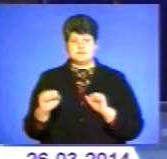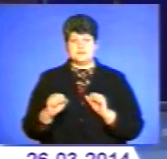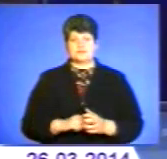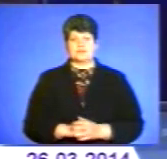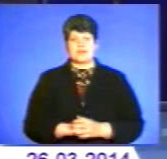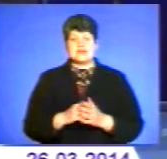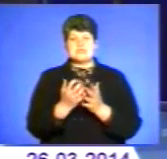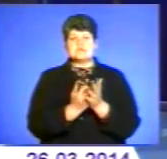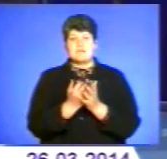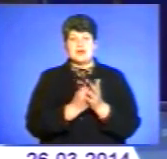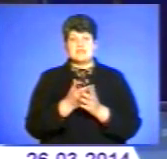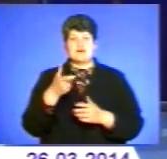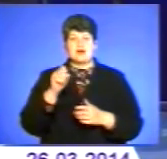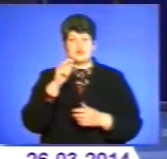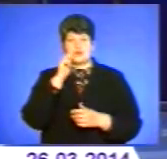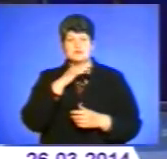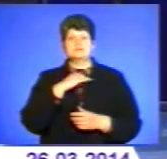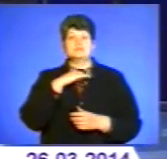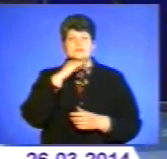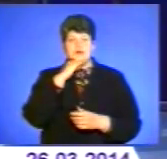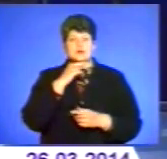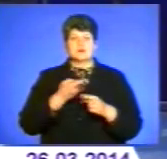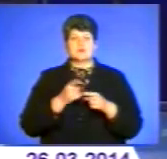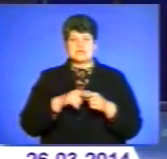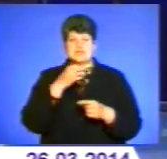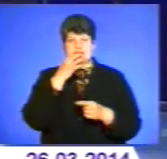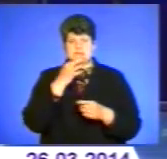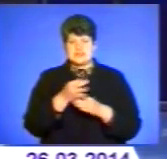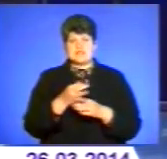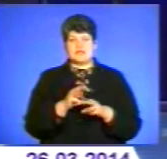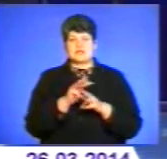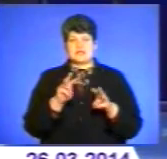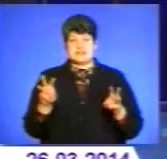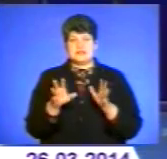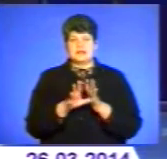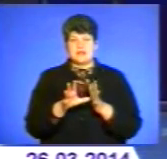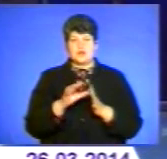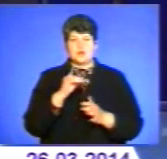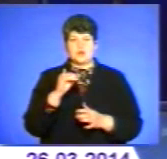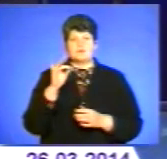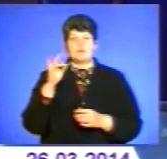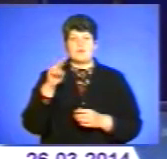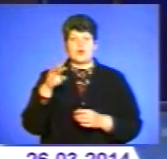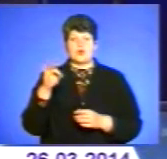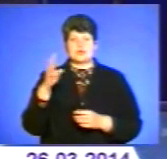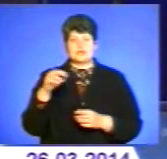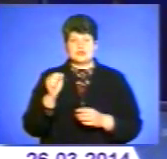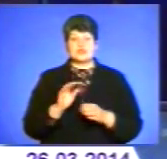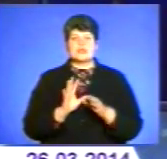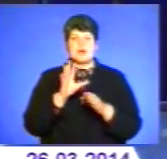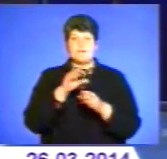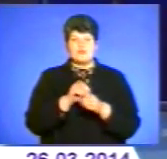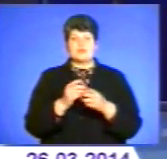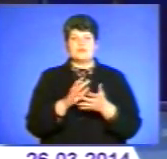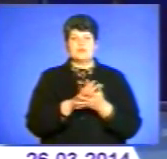Запасів газу в Україні достатньо. Про це заявив міністр енергетики та вугільної промисловості Юрій Продан. Щодо подальшого наповнення газосховищ,